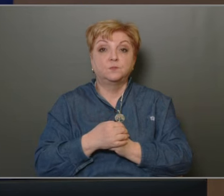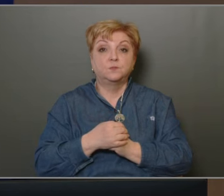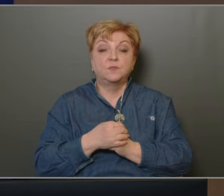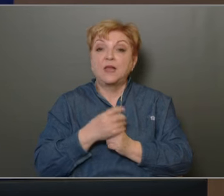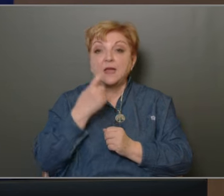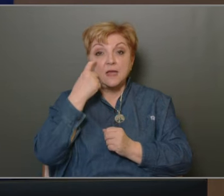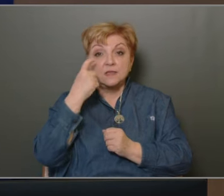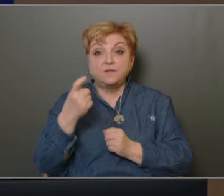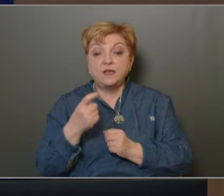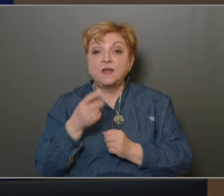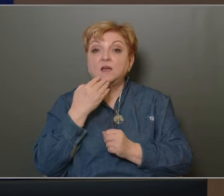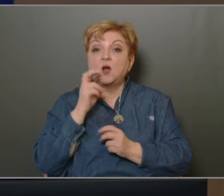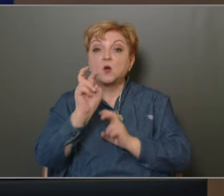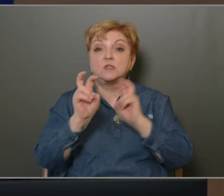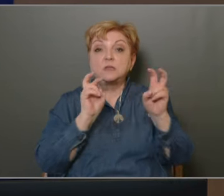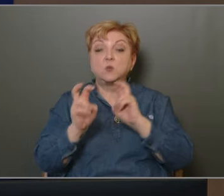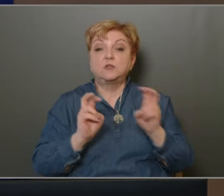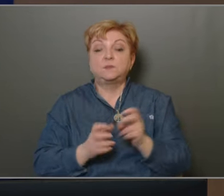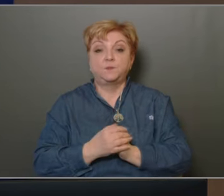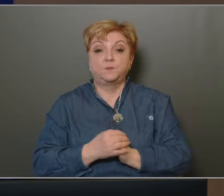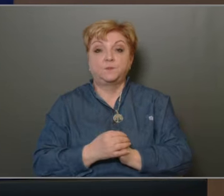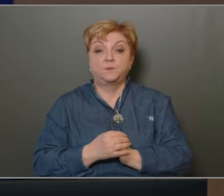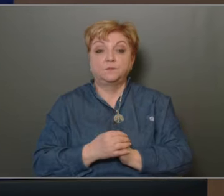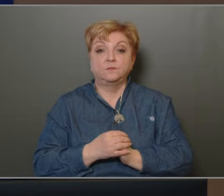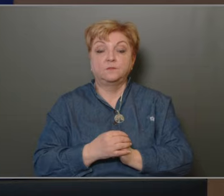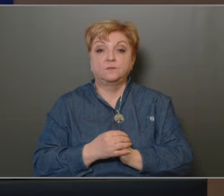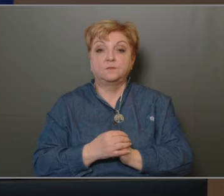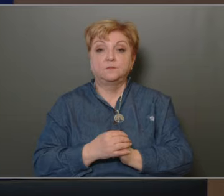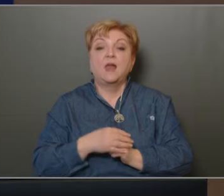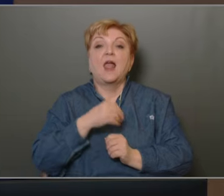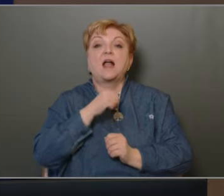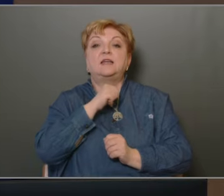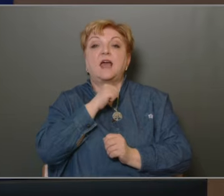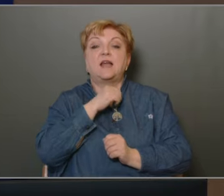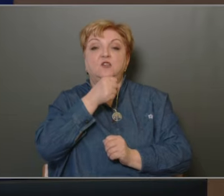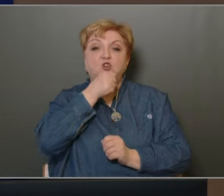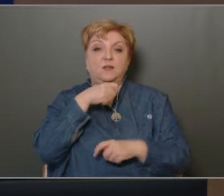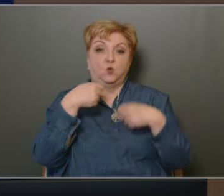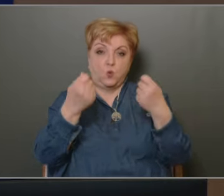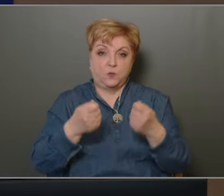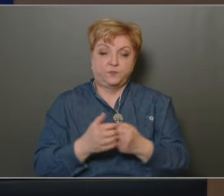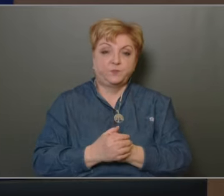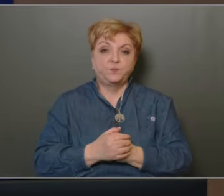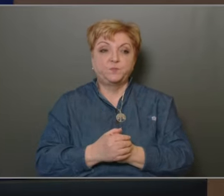Nincs. Észrevétel. Ki kíván hozzá szólni? Gergely Sándornak adom meg a szót.